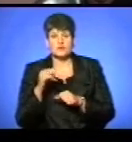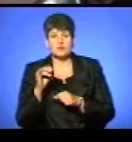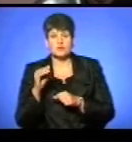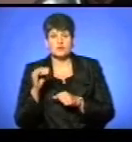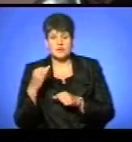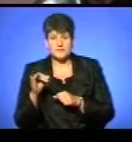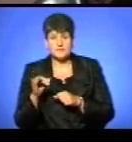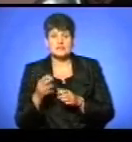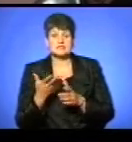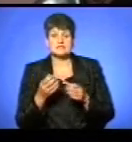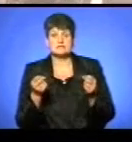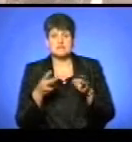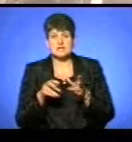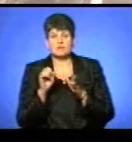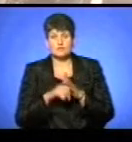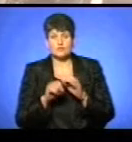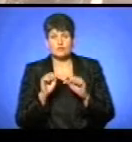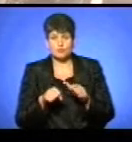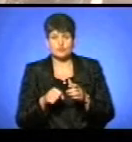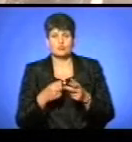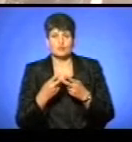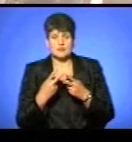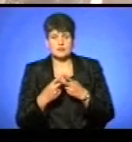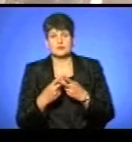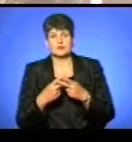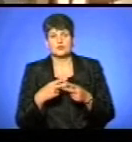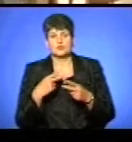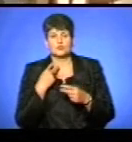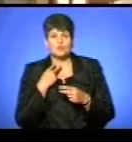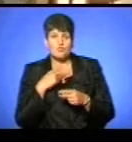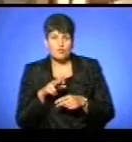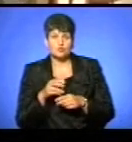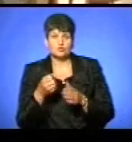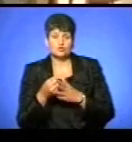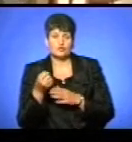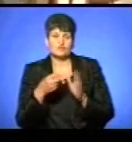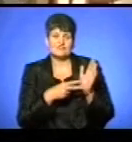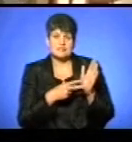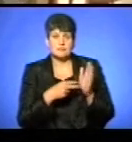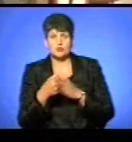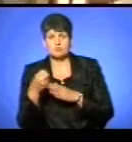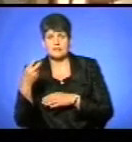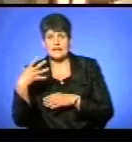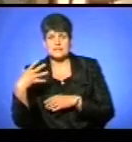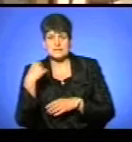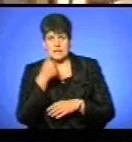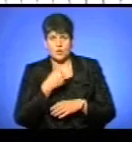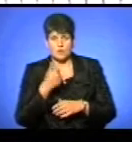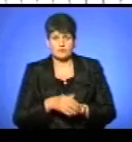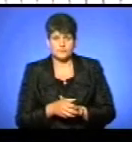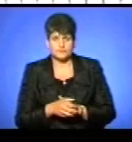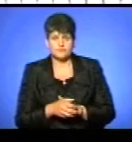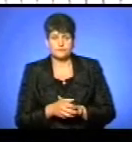вбивство підозрюваного можуть покарати ув'язненням на строк від 7 до 15 років, каже заступник начальника Нацполіції області Володимир Галевич.